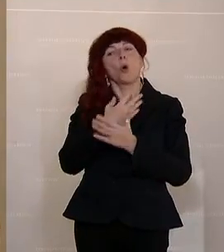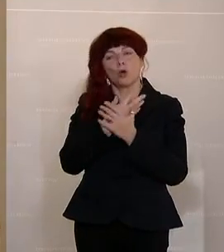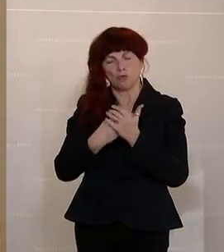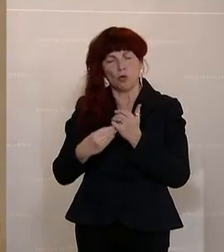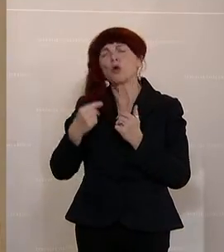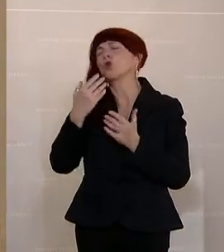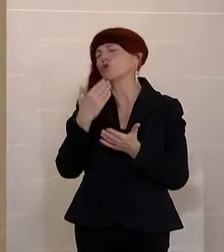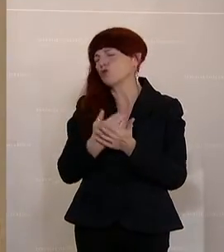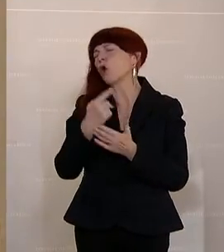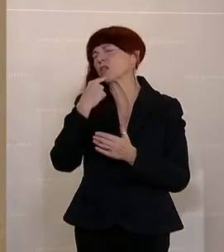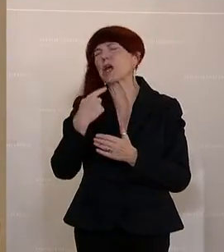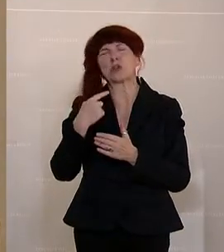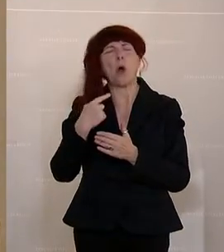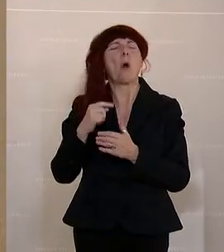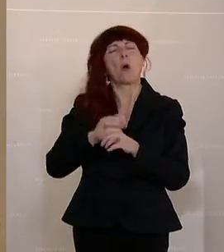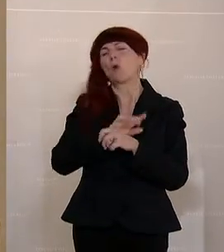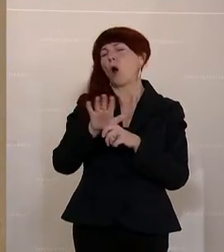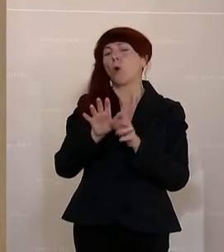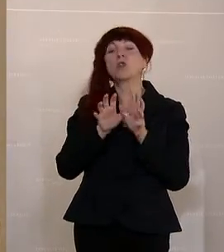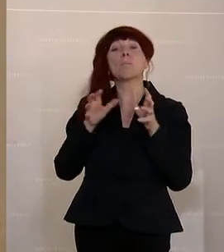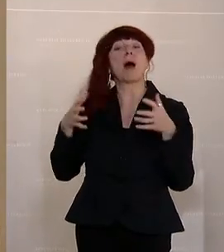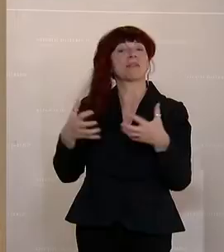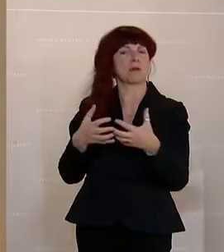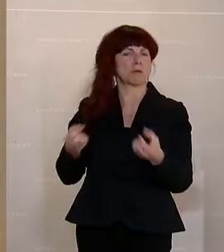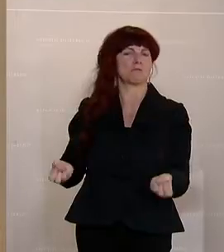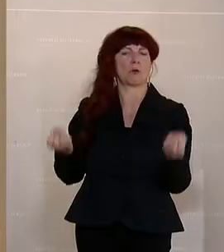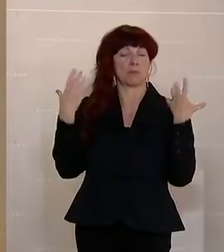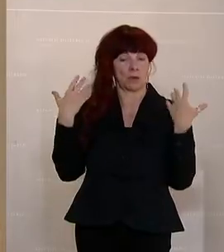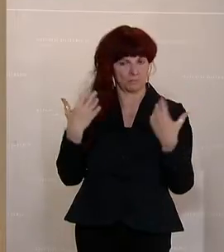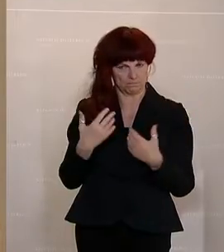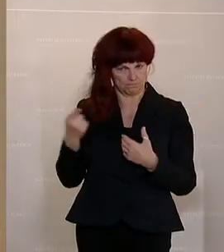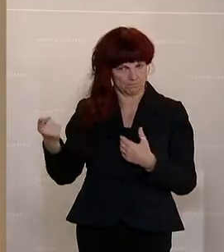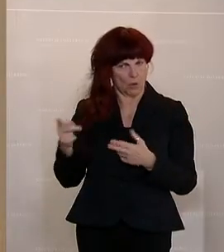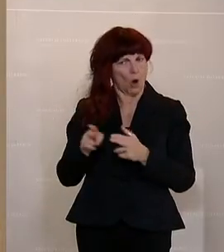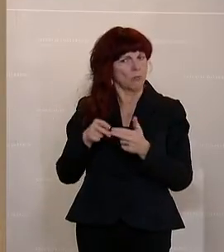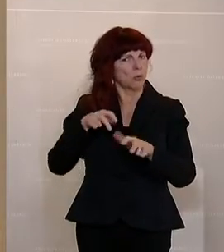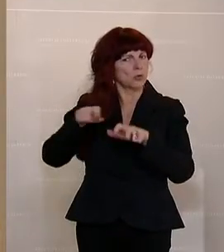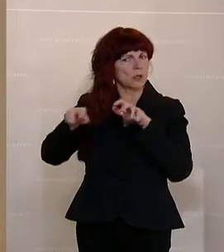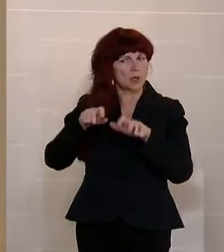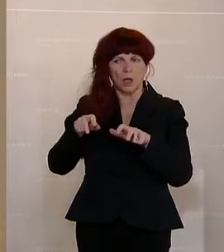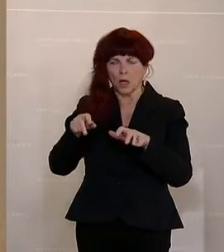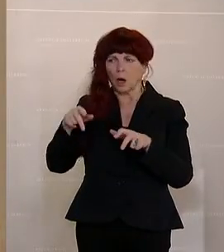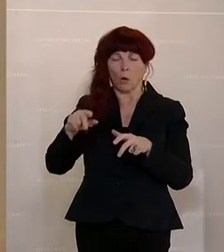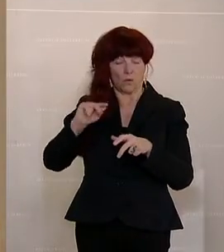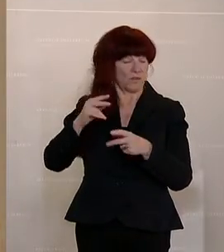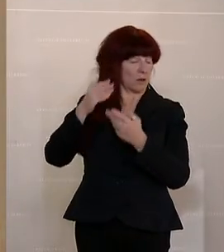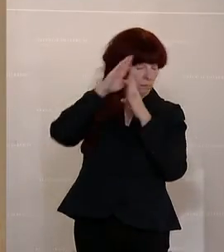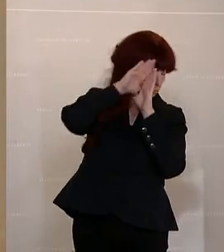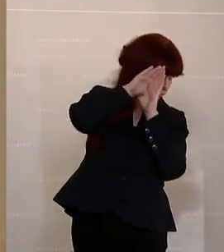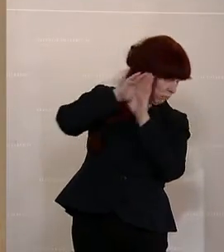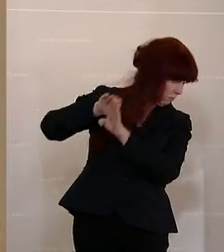ist schon vorbei. Offensichtlich verschließt die Bundesregierung die Augen vor den Tatsachen und Fakten